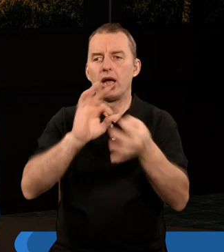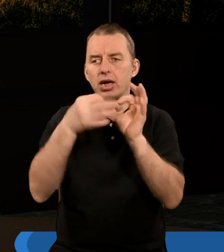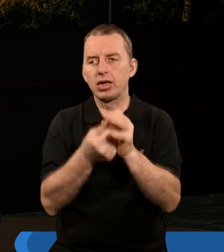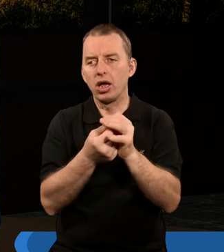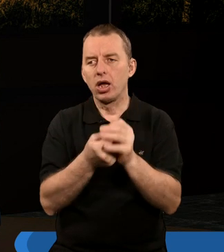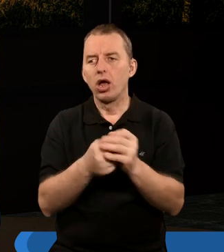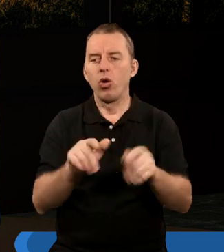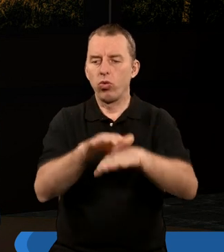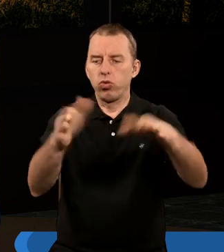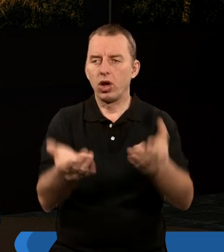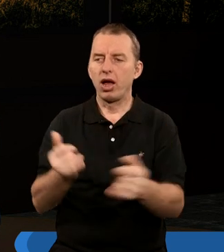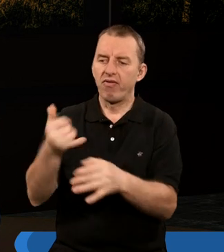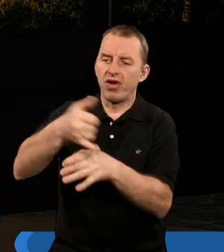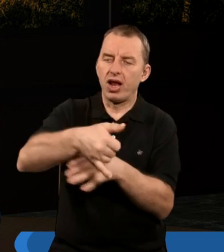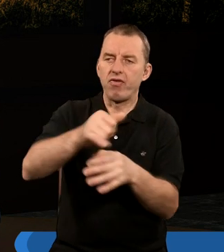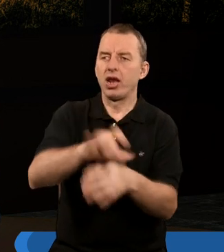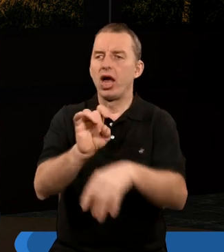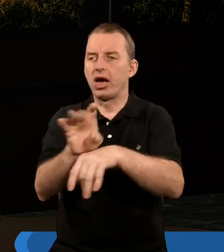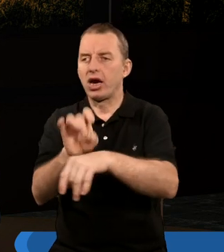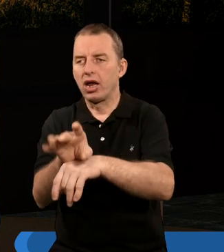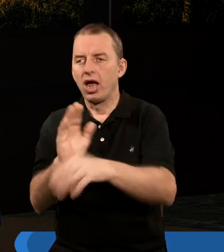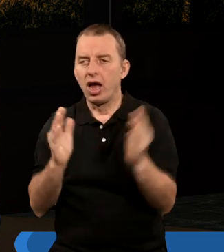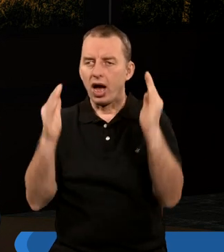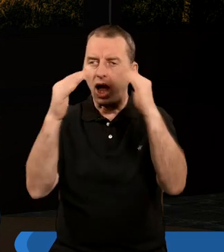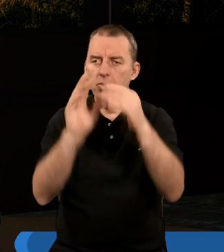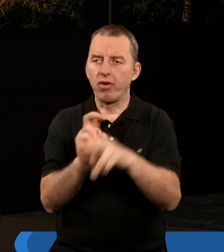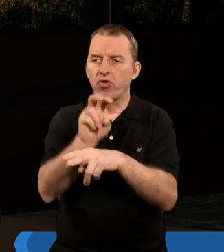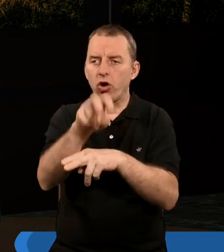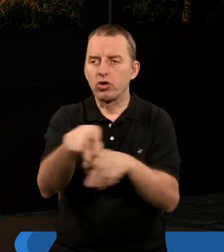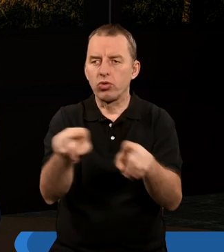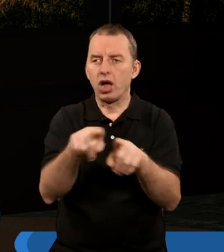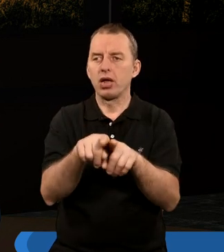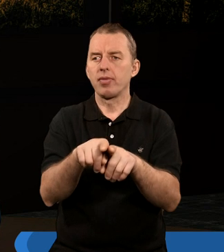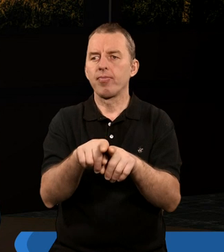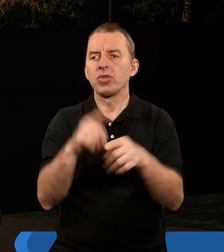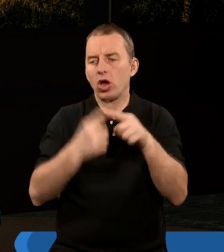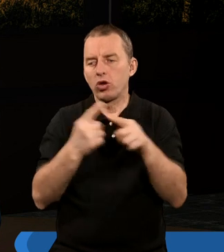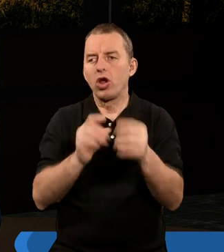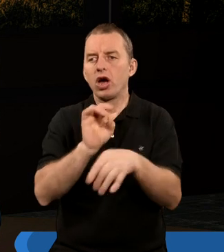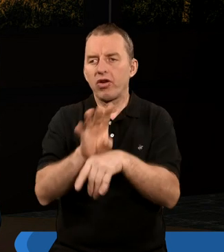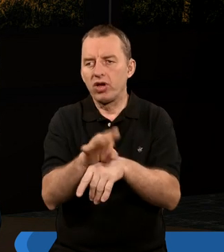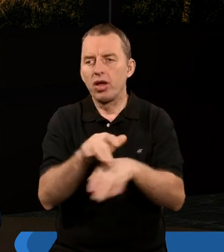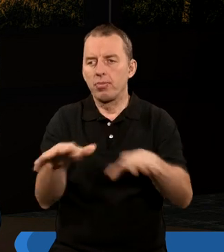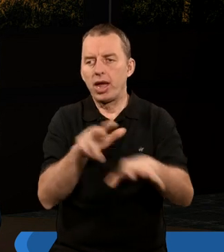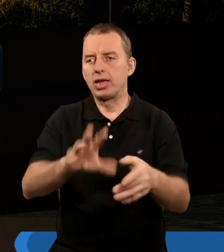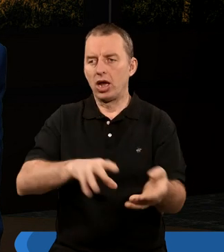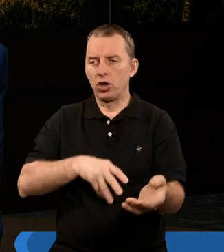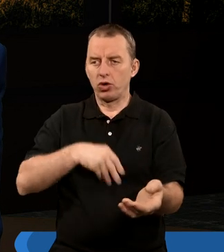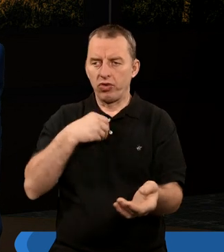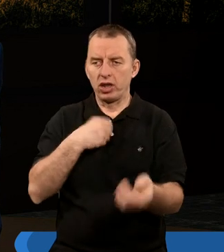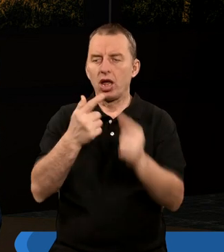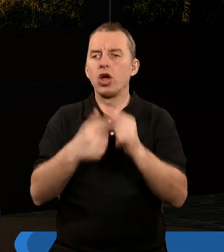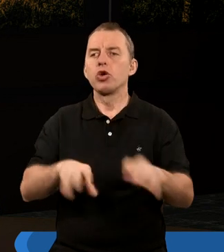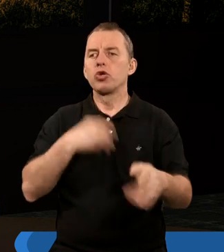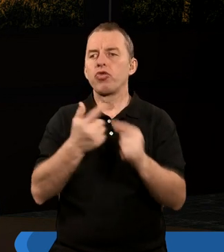u podstawy ołtarza wylewano krew, ale kapłan wchodził także z odrobiną tej krwi do miejsca świętego